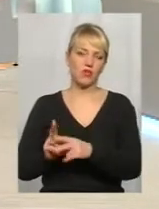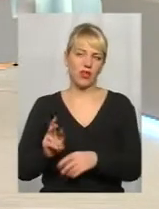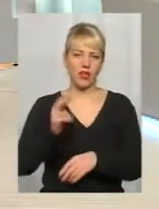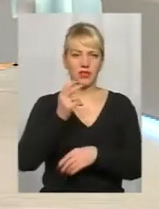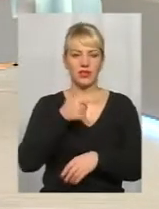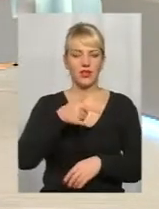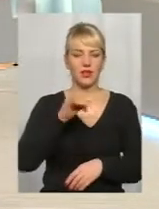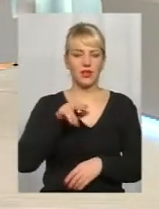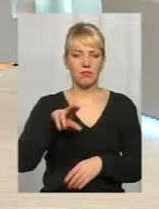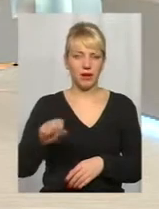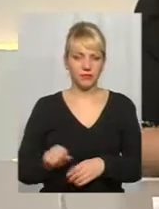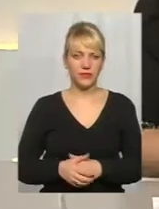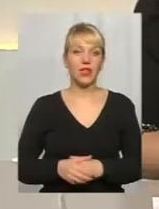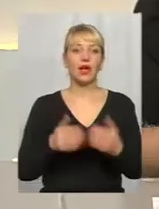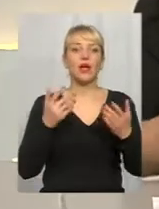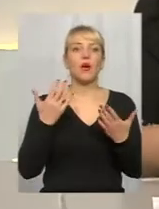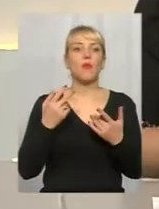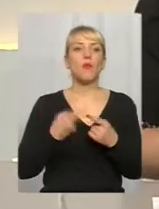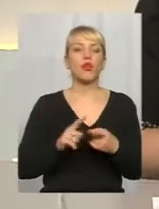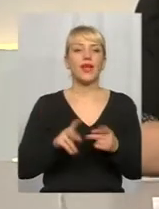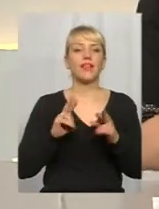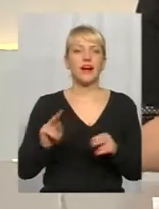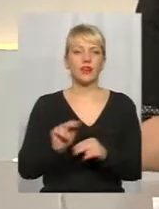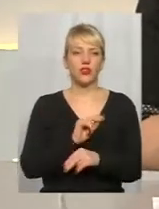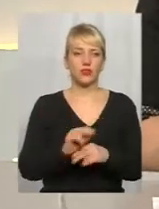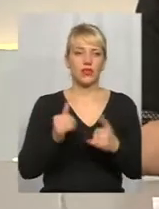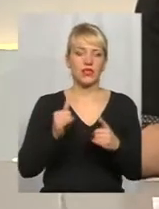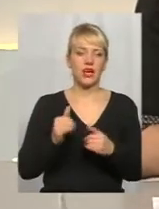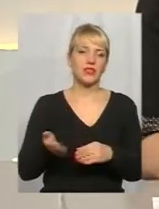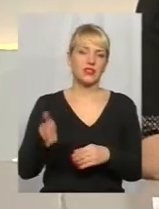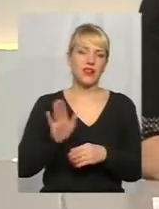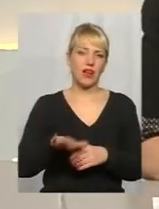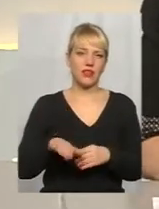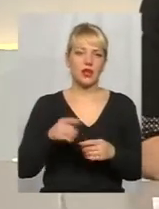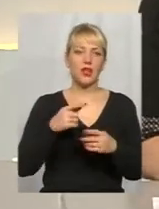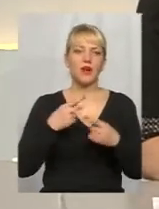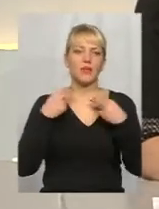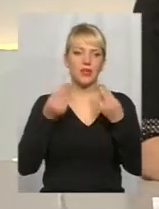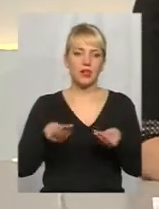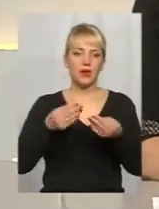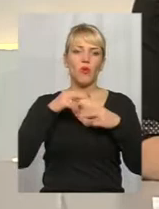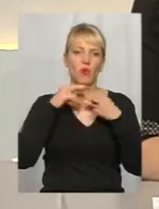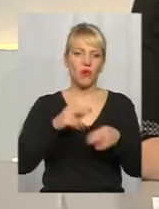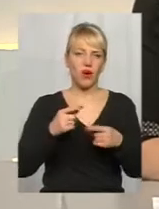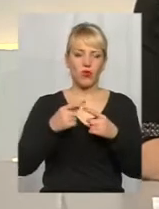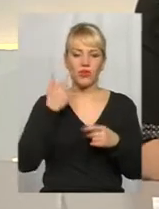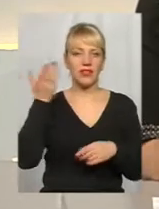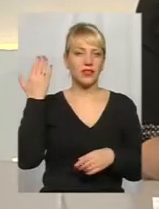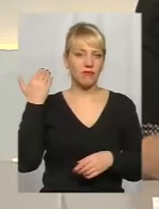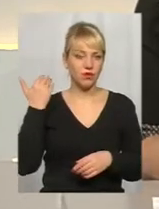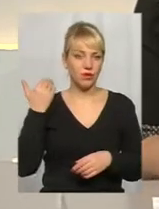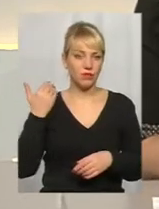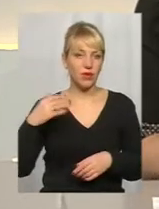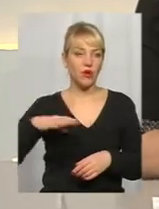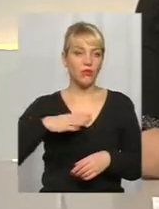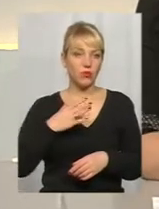других ОРВІ. Проте, як же ж лікувати, зараз давайте приділимо максимум уваги. Адже недавно був,